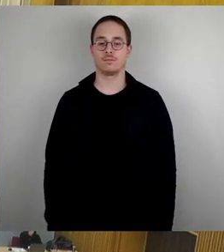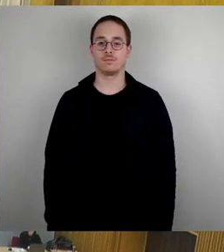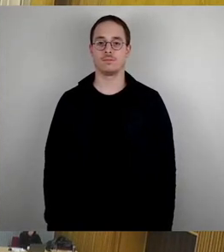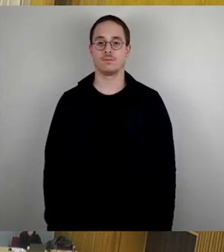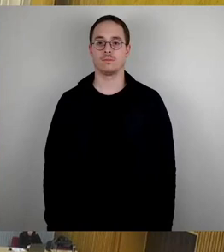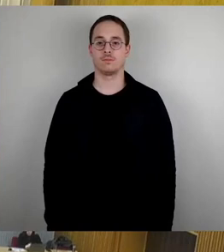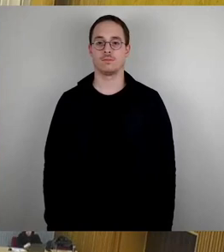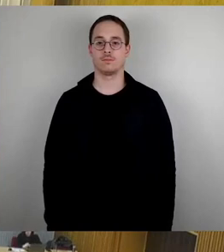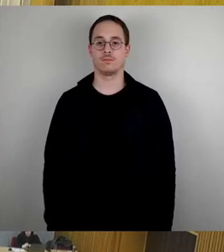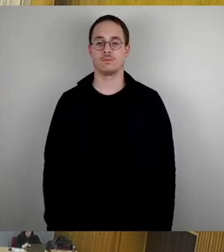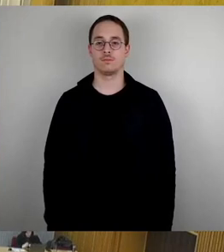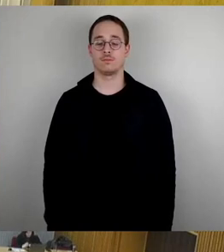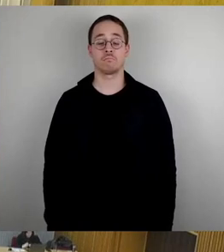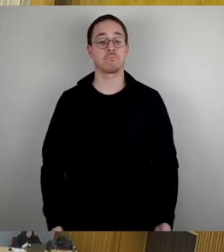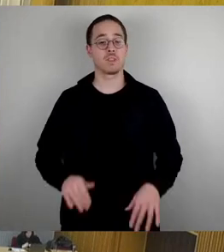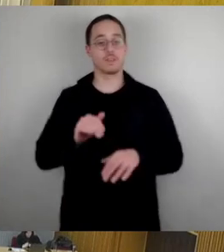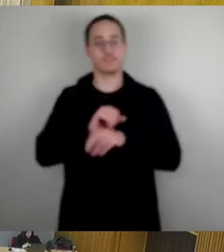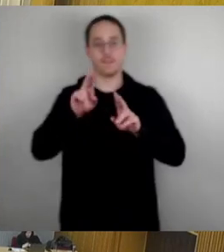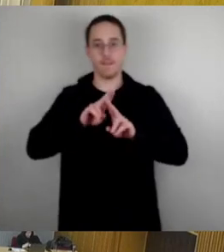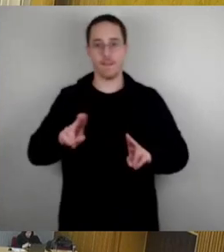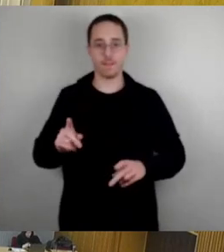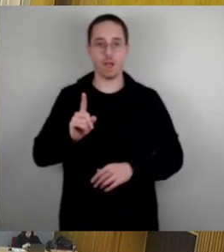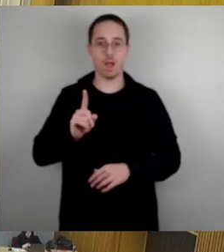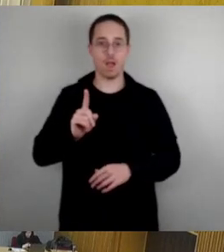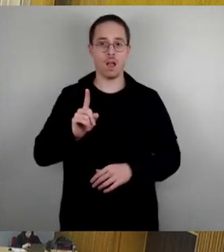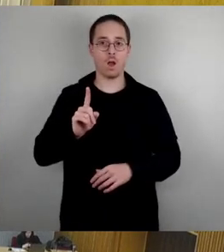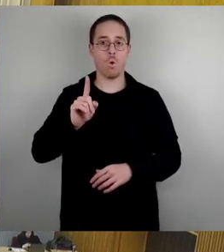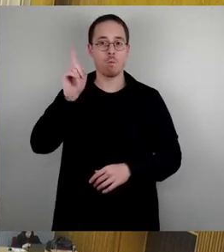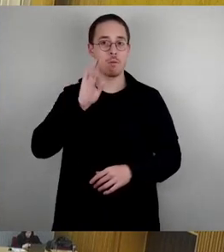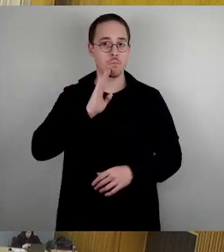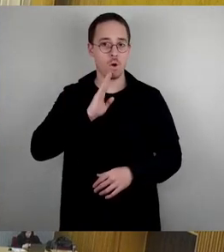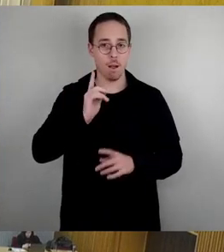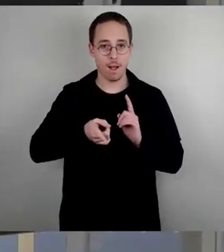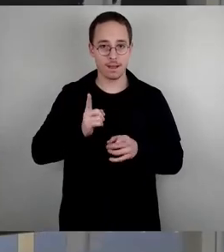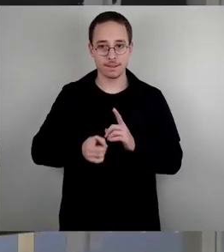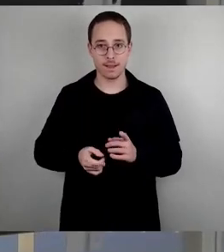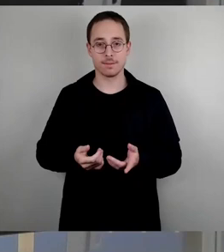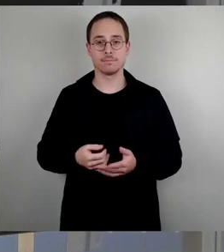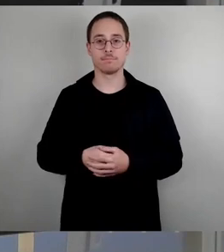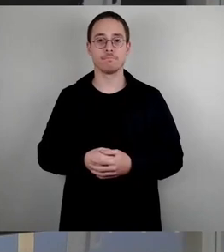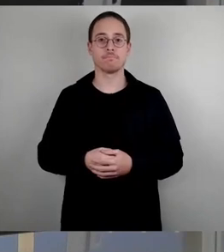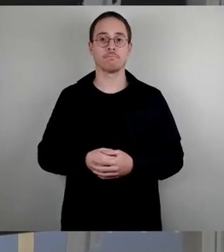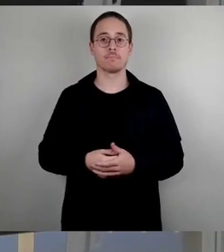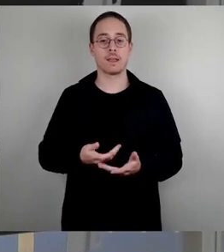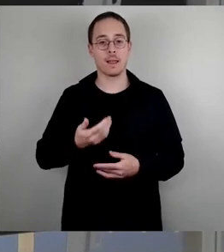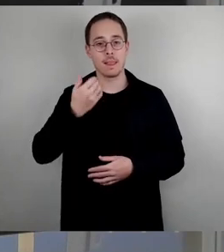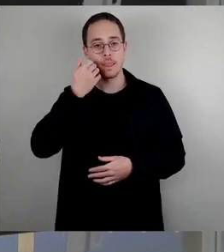Sehr geehrter Herr Oberbürgermeister, liebe Kolleginnen und Kollegen, liebe interessierte Bürgerinnen und Bürger,